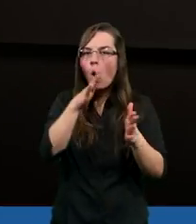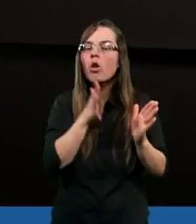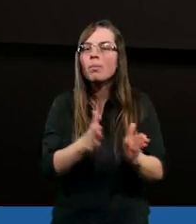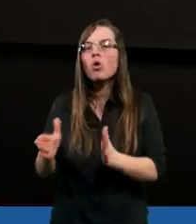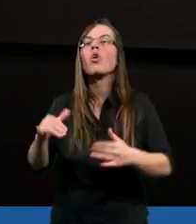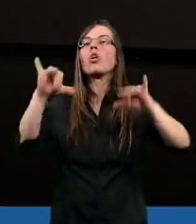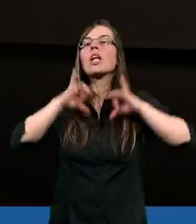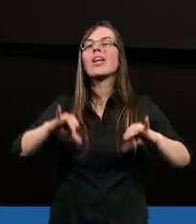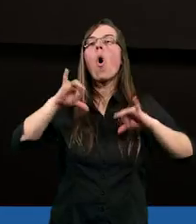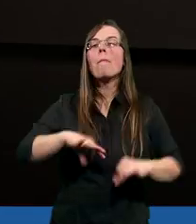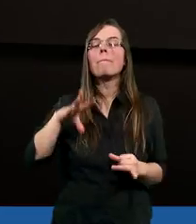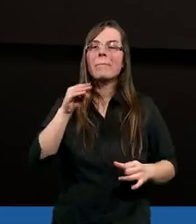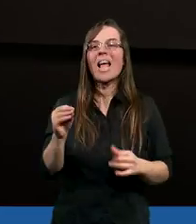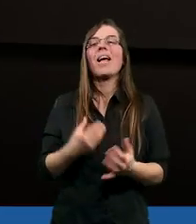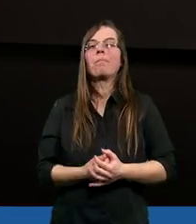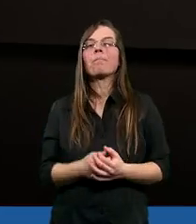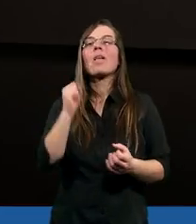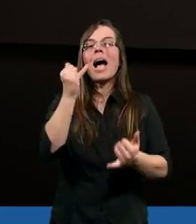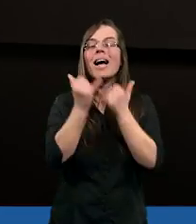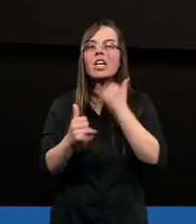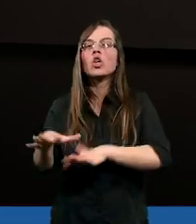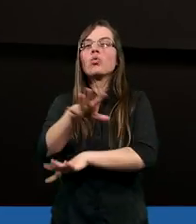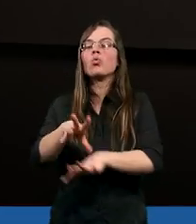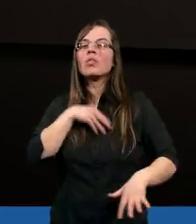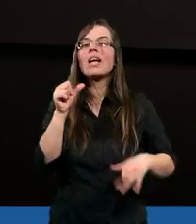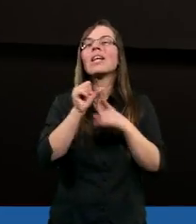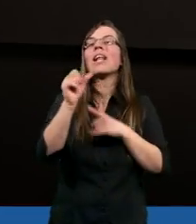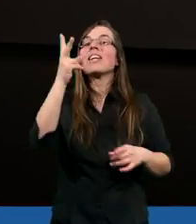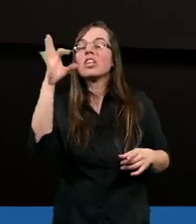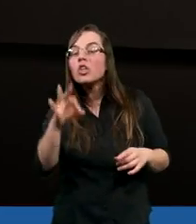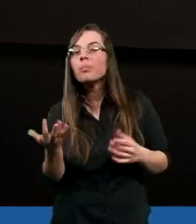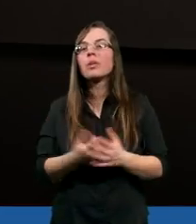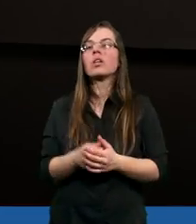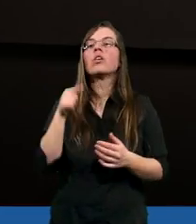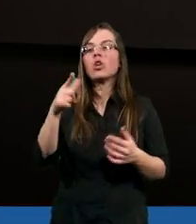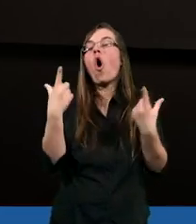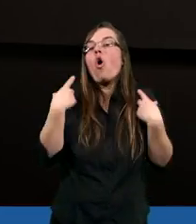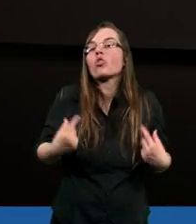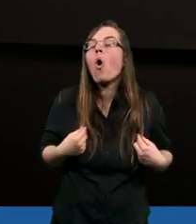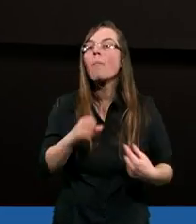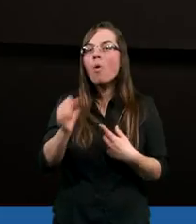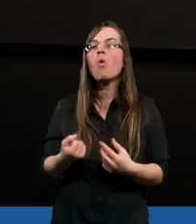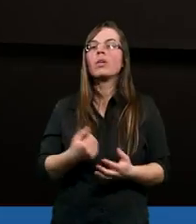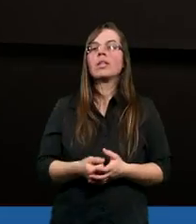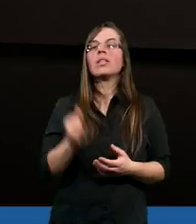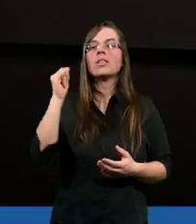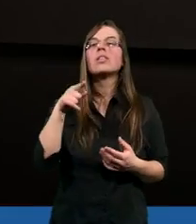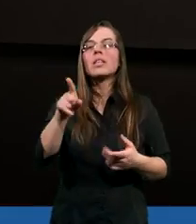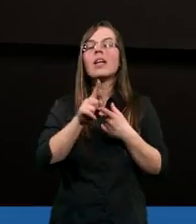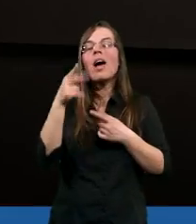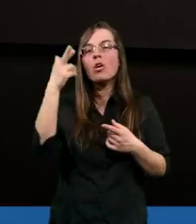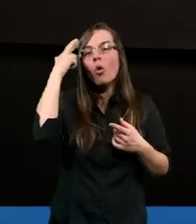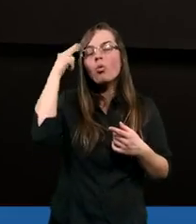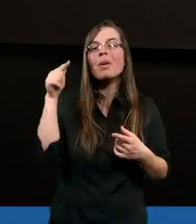podporządkować sobie. A jeśli Duch Święty jest kimś, osobą i